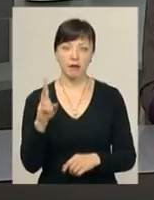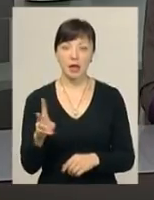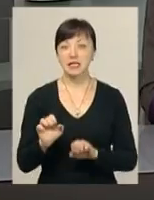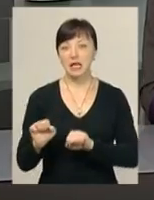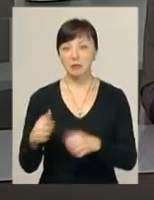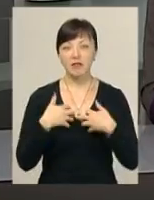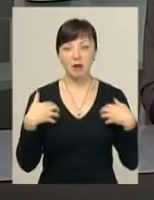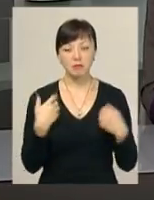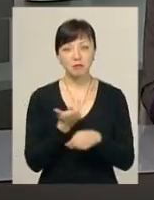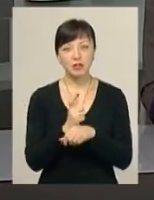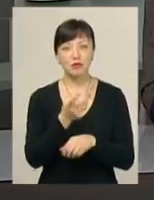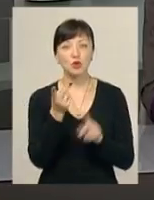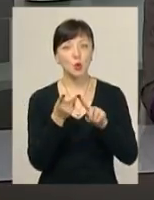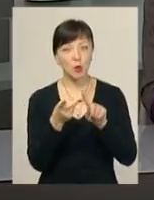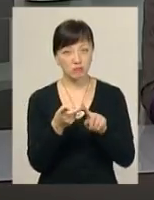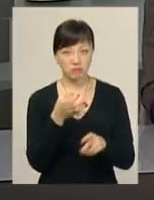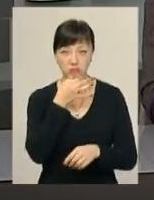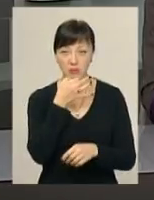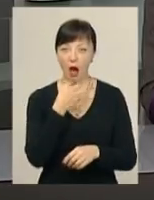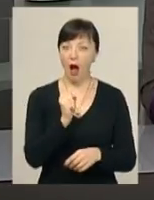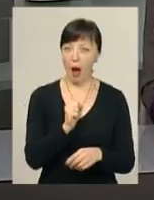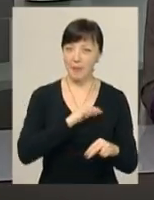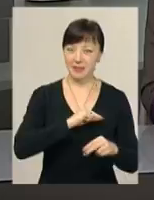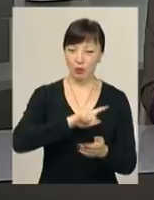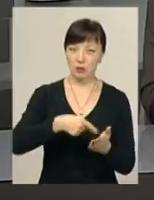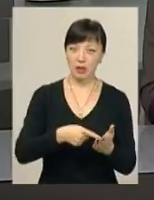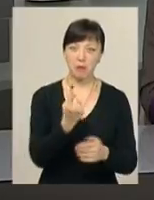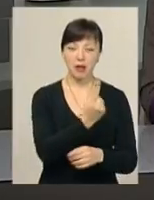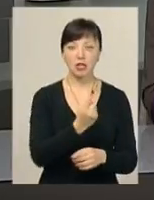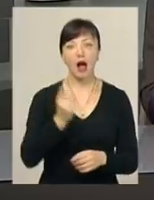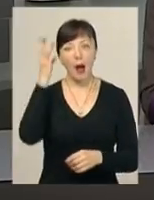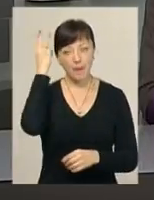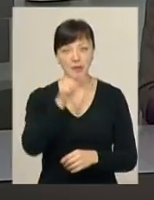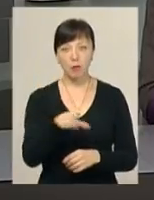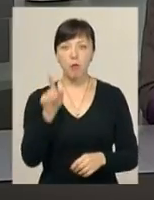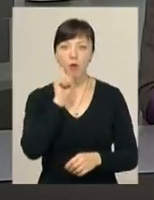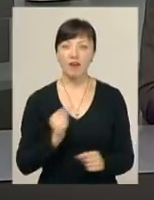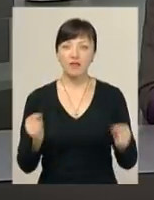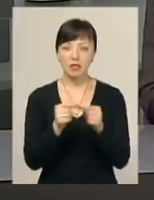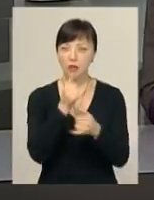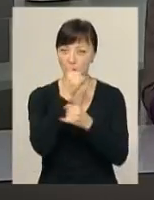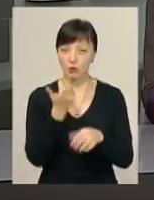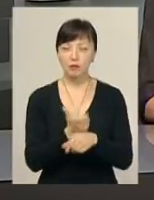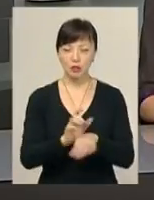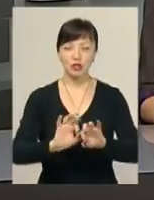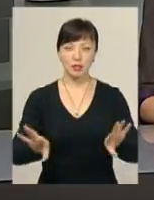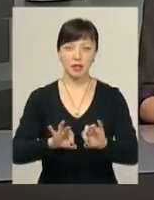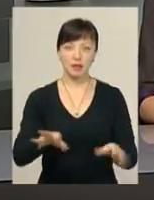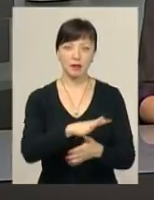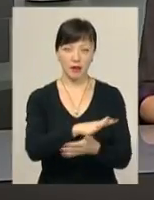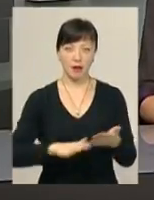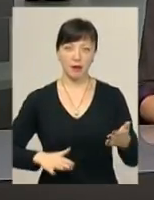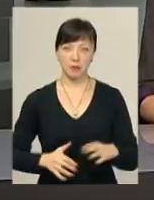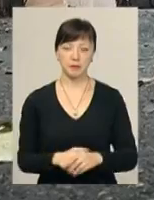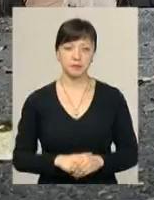більше до душі другий варіант, а от комунальникам перший. Хмельничани ж поки визначитися не можуть. Більше у сюжеті Вікторії Паламар.